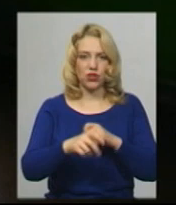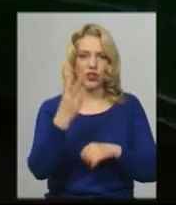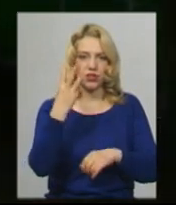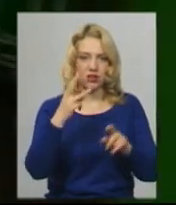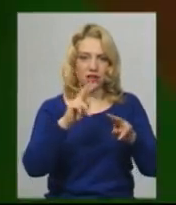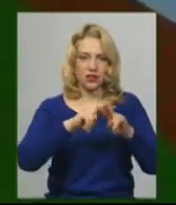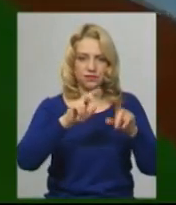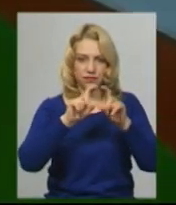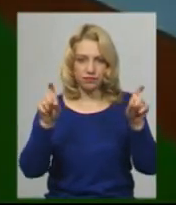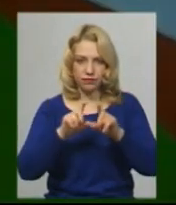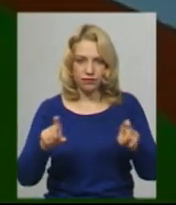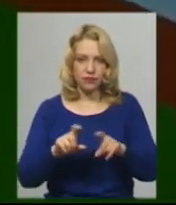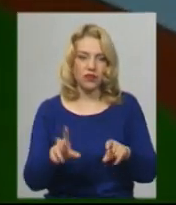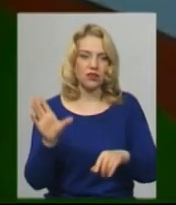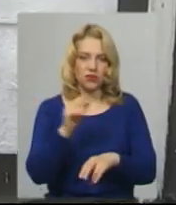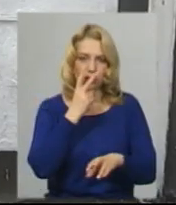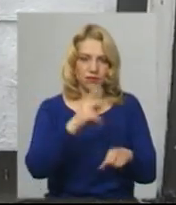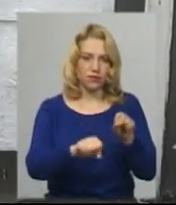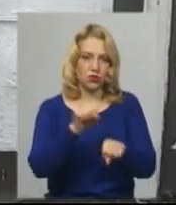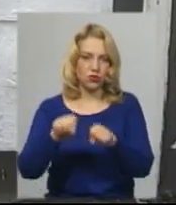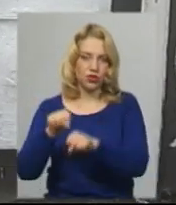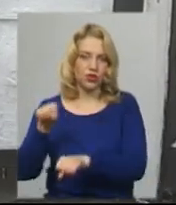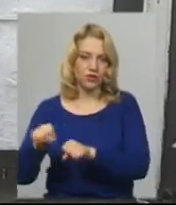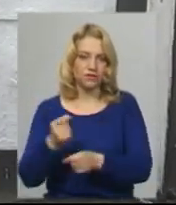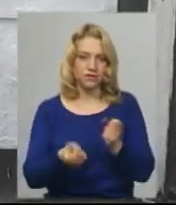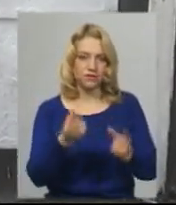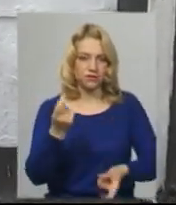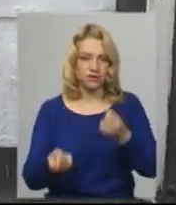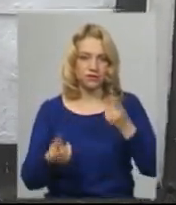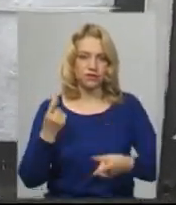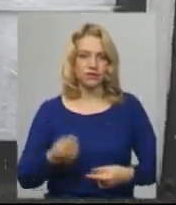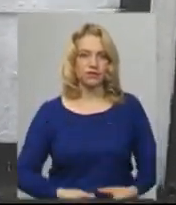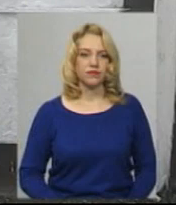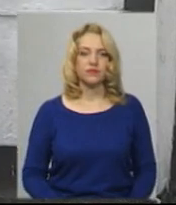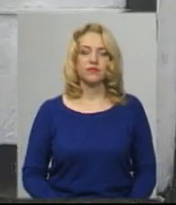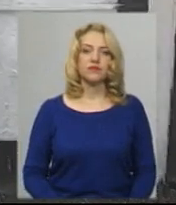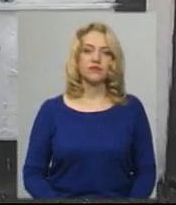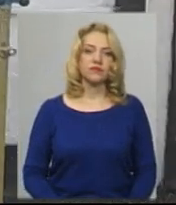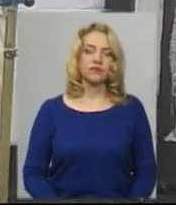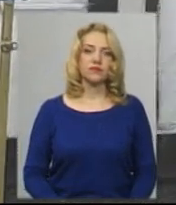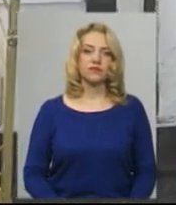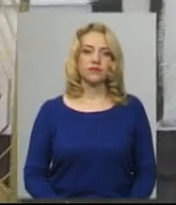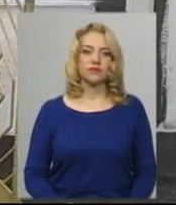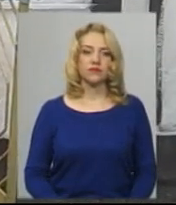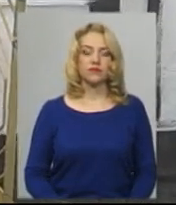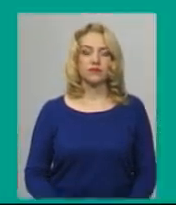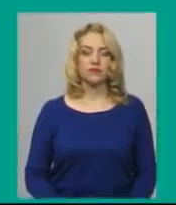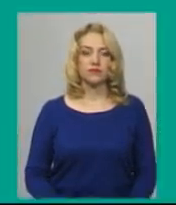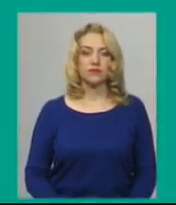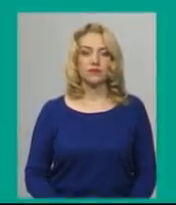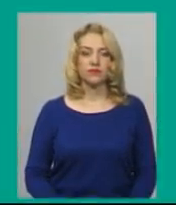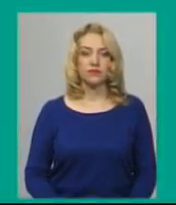зафіксовані порушення щодо дотримання карантину. Неля Шпулак, Катерина Шевчук, Іван Мовчан. Новини на Суспільному. Хмельниччина.